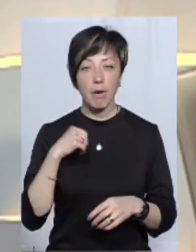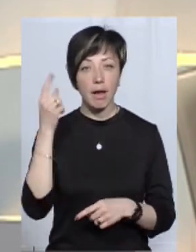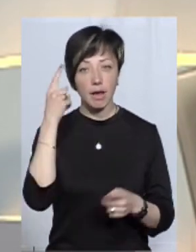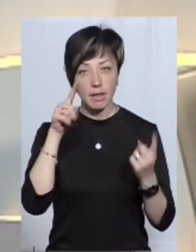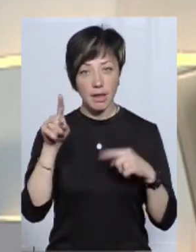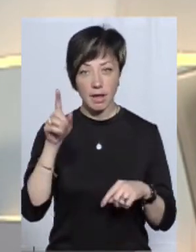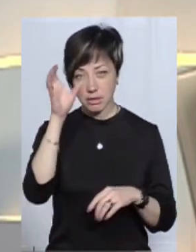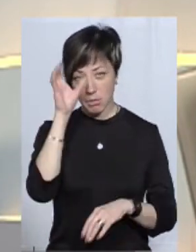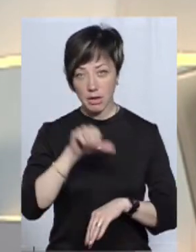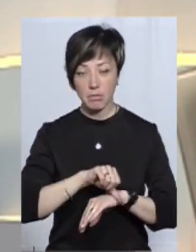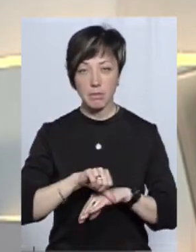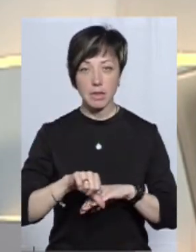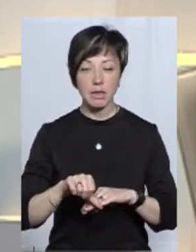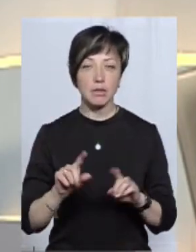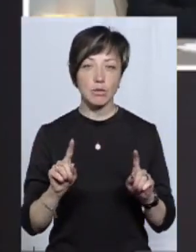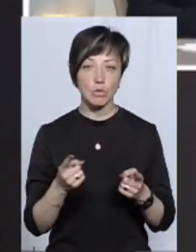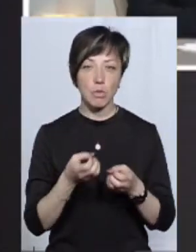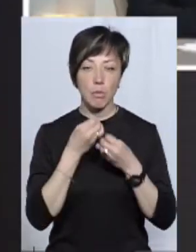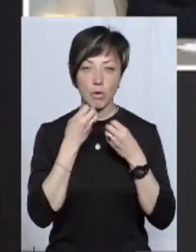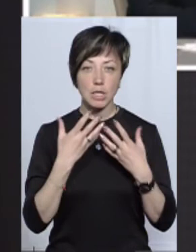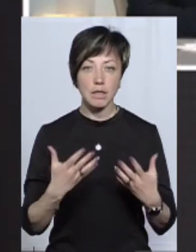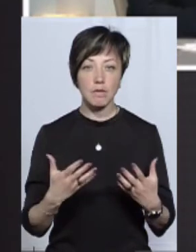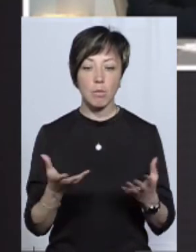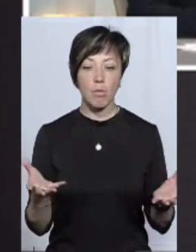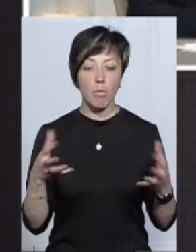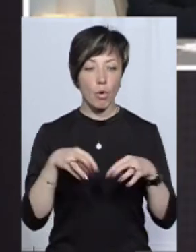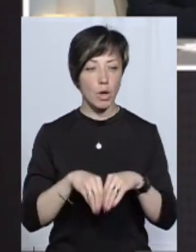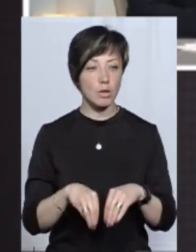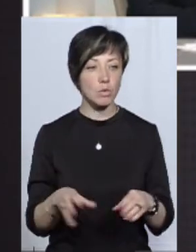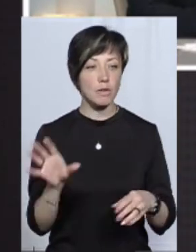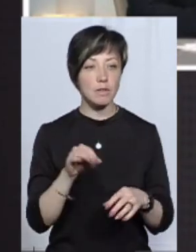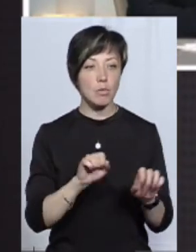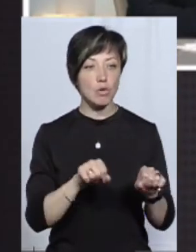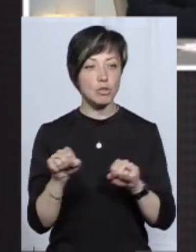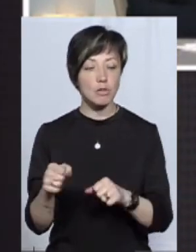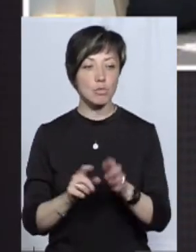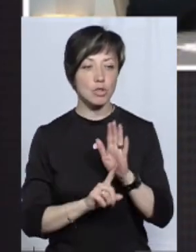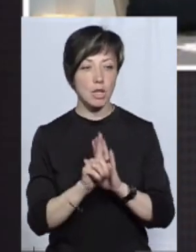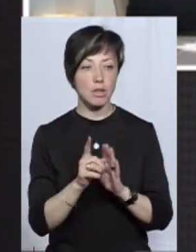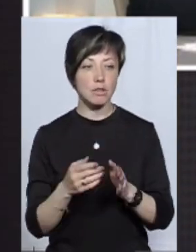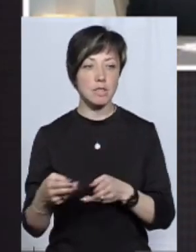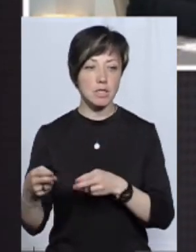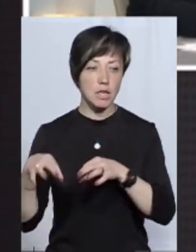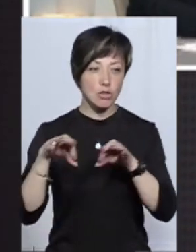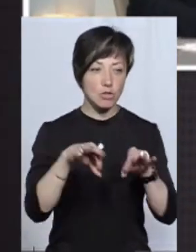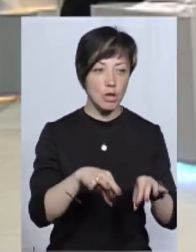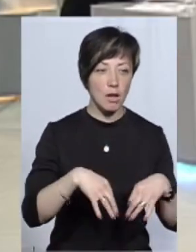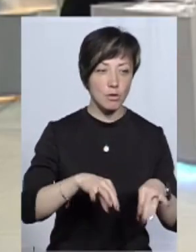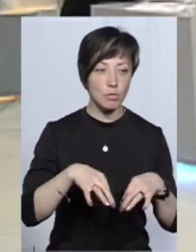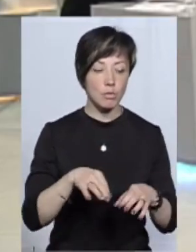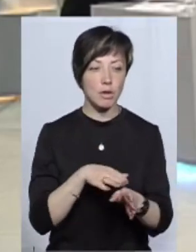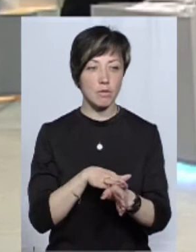смарт-митниці, вона надзвичайно позитивна, тому що вона поєднує всі можливості, починаючи від там заїжджає автомобіль,